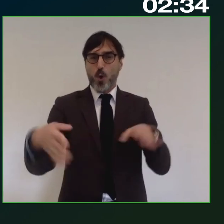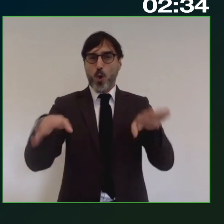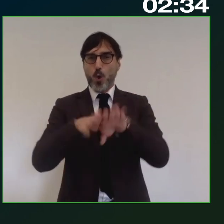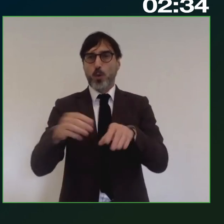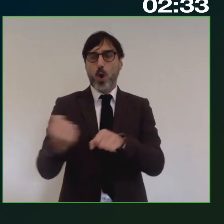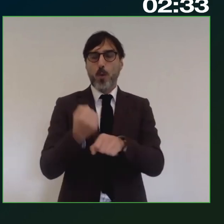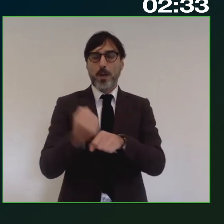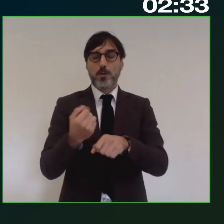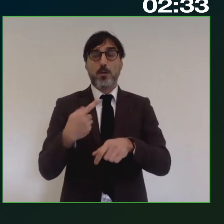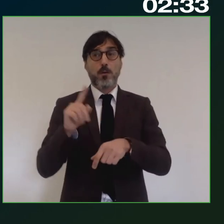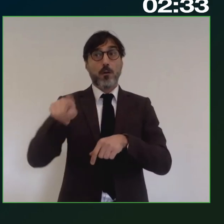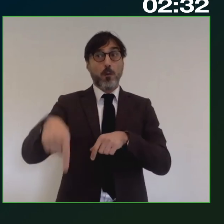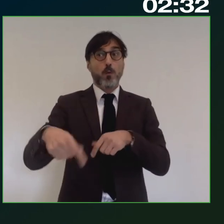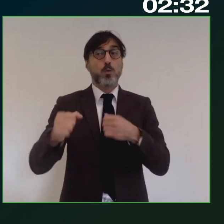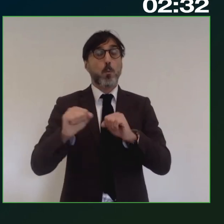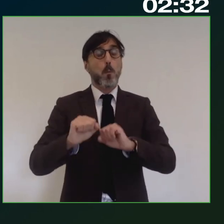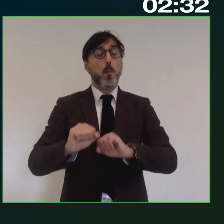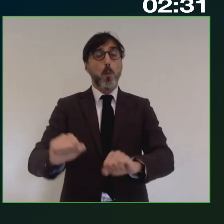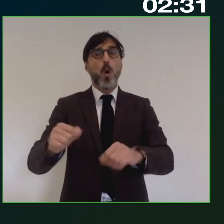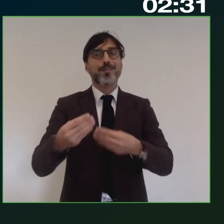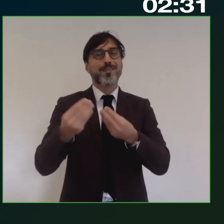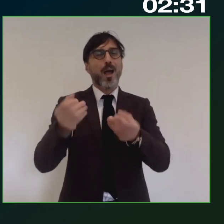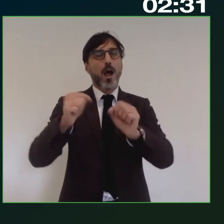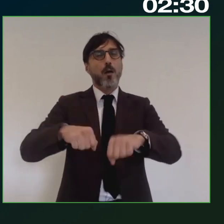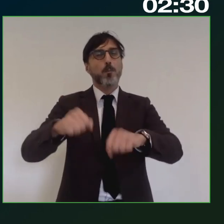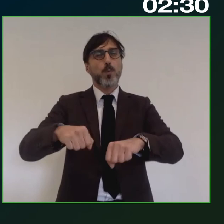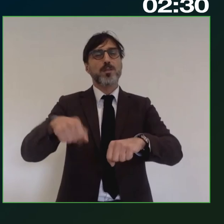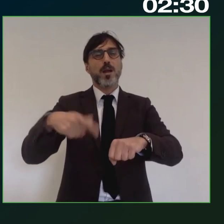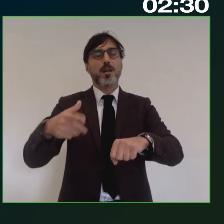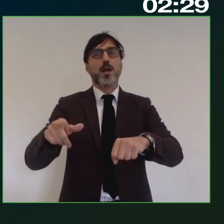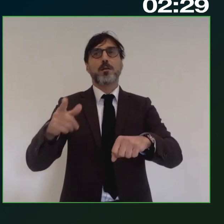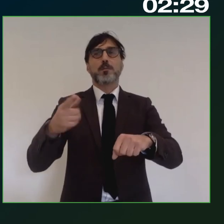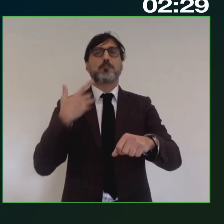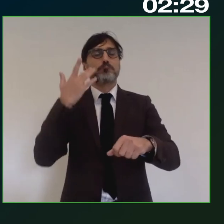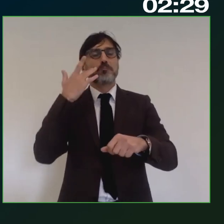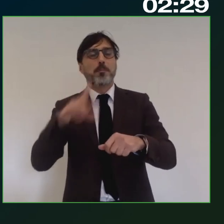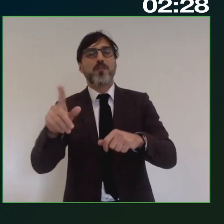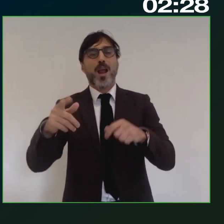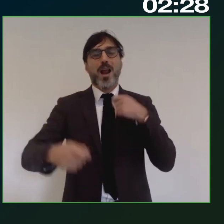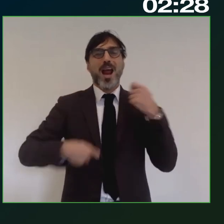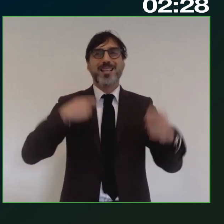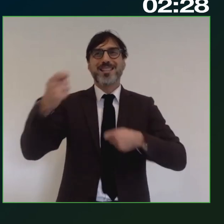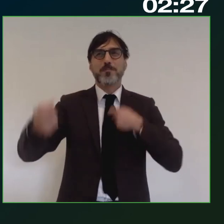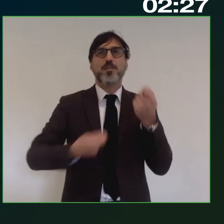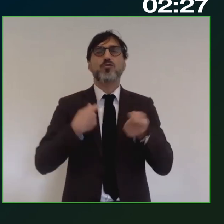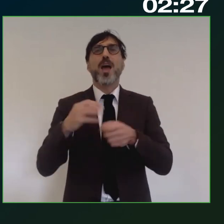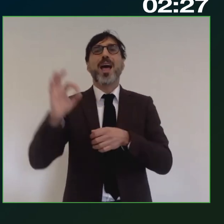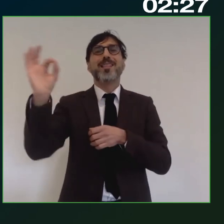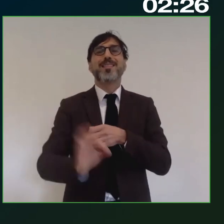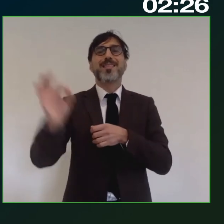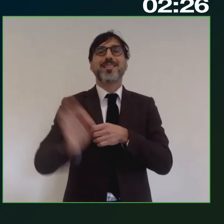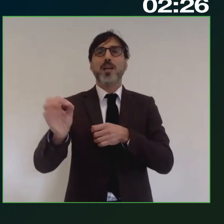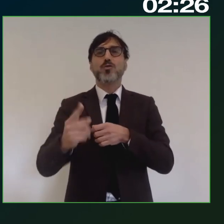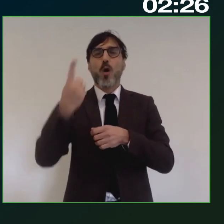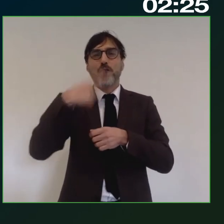questo potrà dare la possibilità di certificare della spesa sfruttando questo tasso di cofinanziamento al